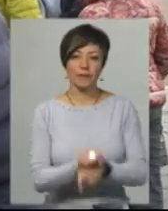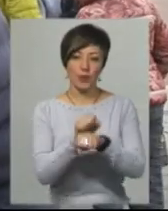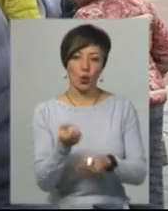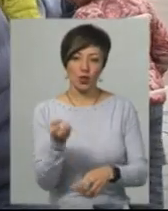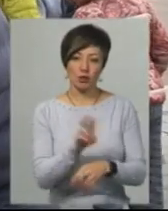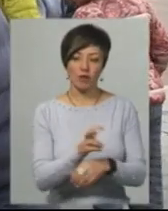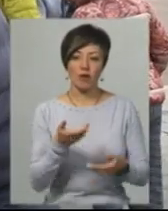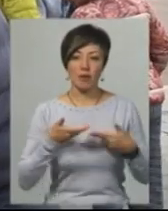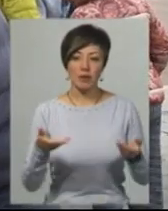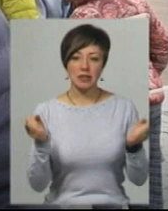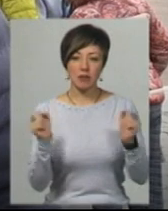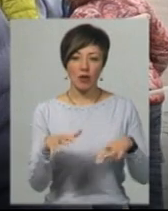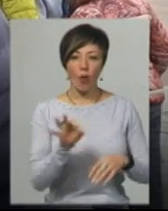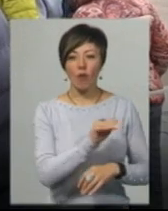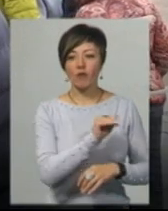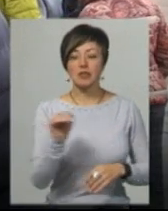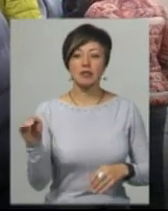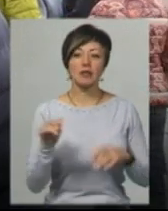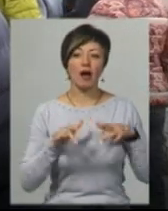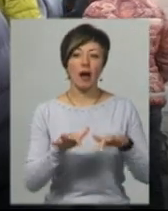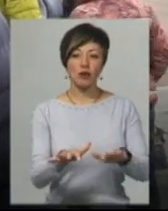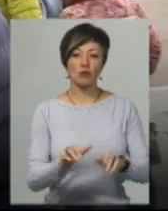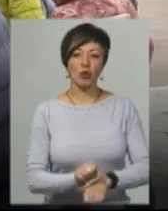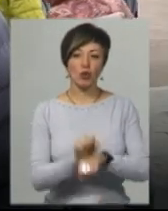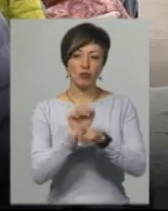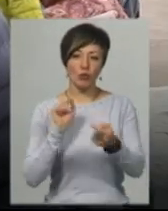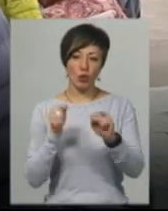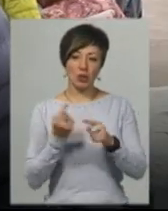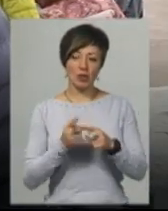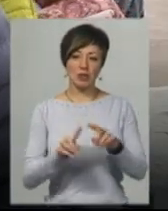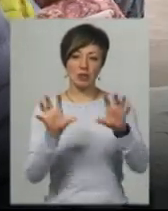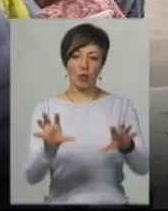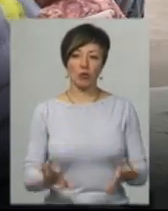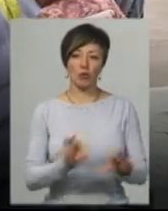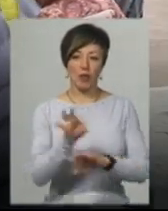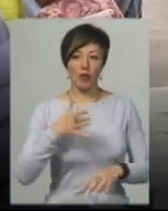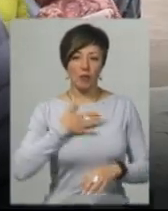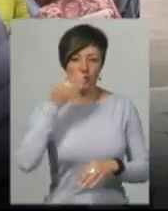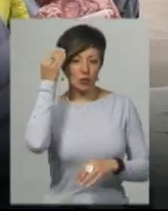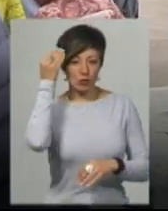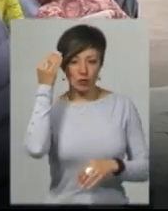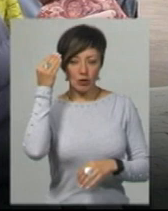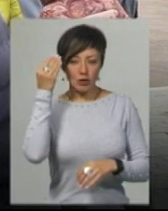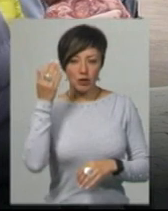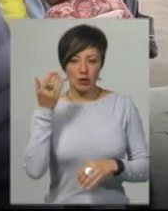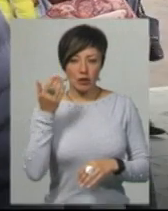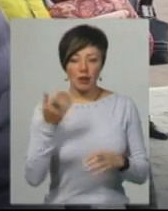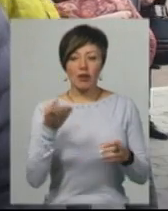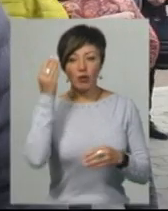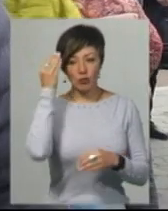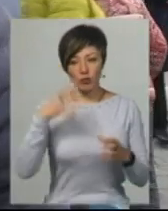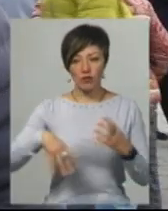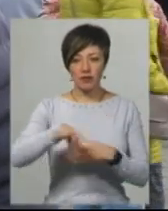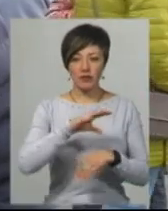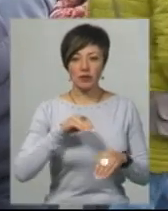Ми зібралися тут на офіційній акції протесту проти прийняття даних законопроектів, які на мою погляд і не лише на мій погляд, а на погляд